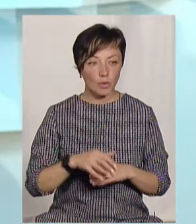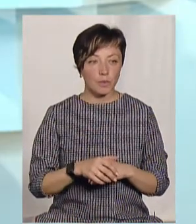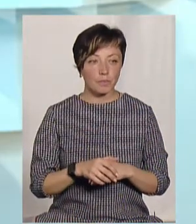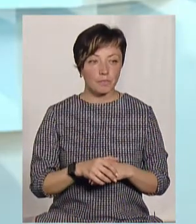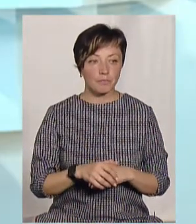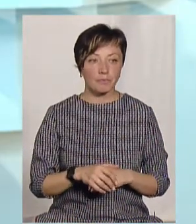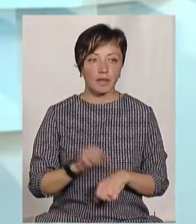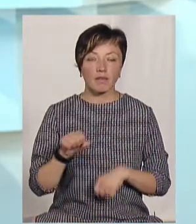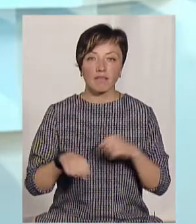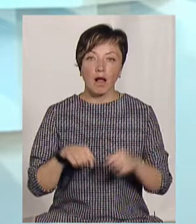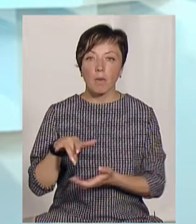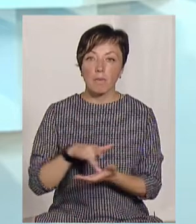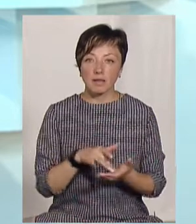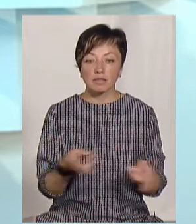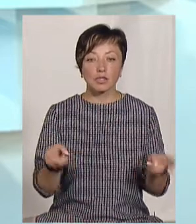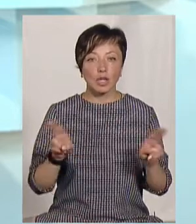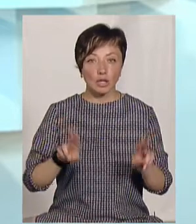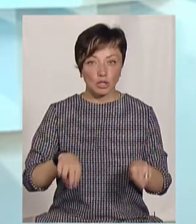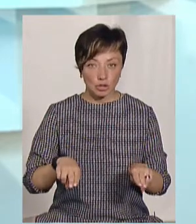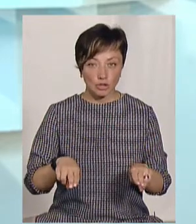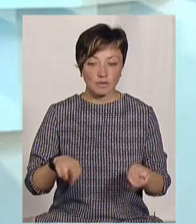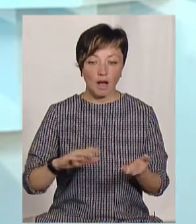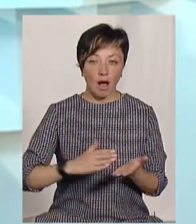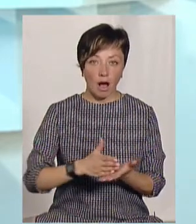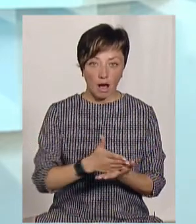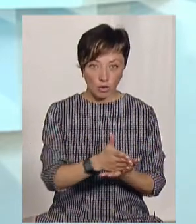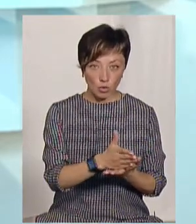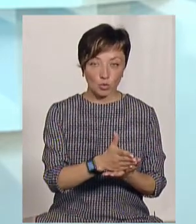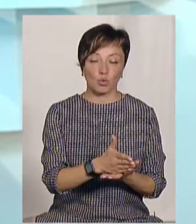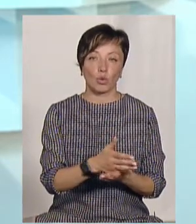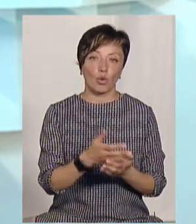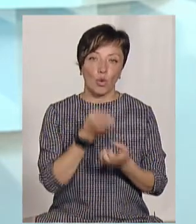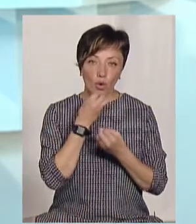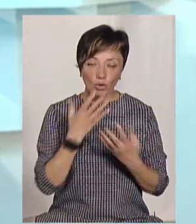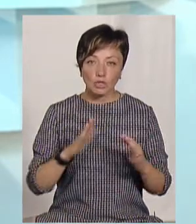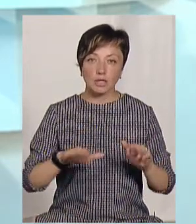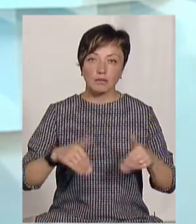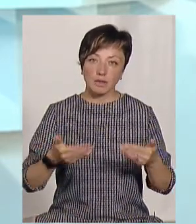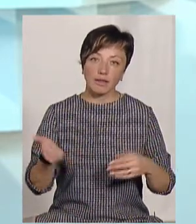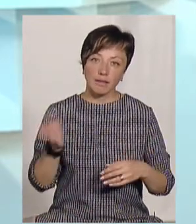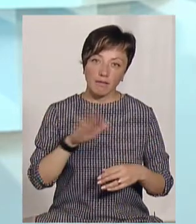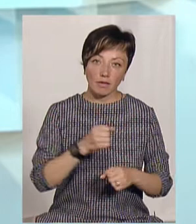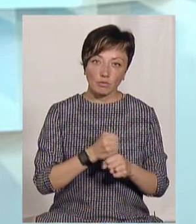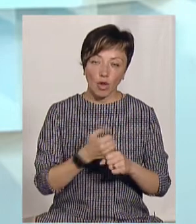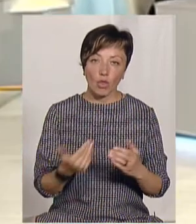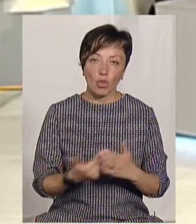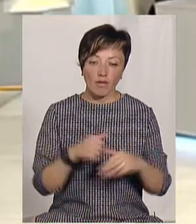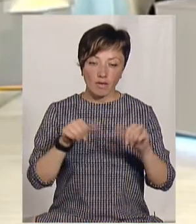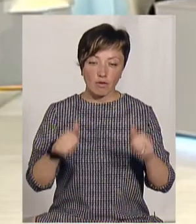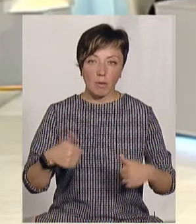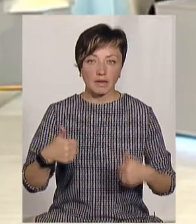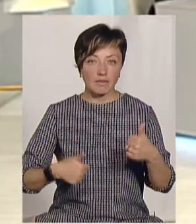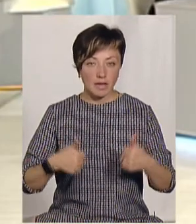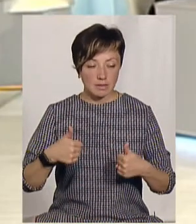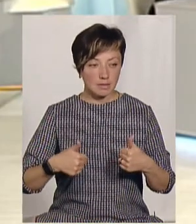ці веломандри. Ми, залишивши, по суті, ту карту, вона дуже хороша, ми запропонували, що давайте розробимо такий новий формат квест.